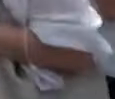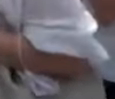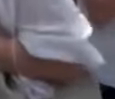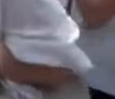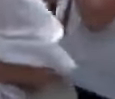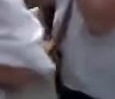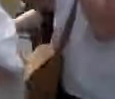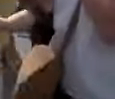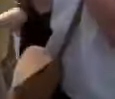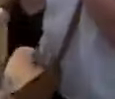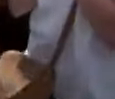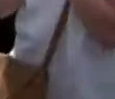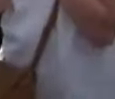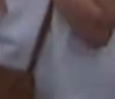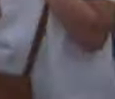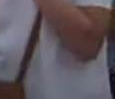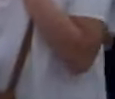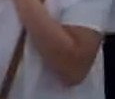Dziękuję.